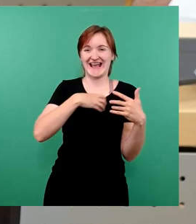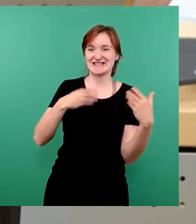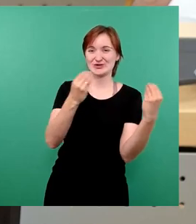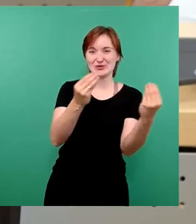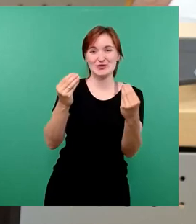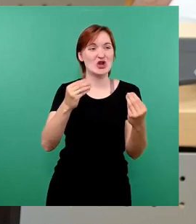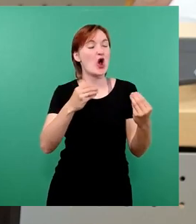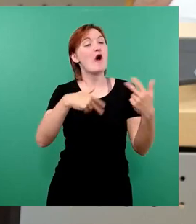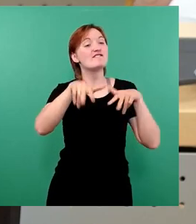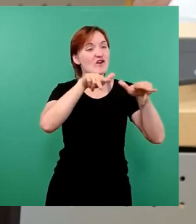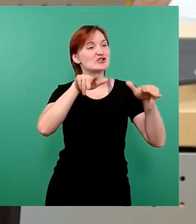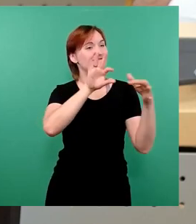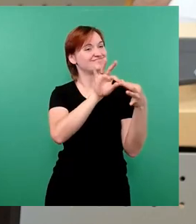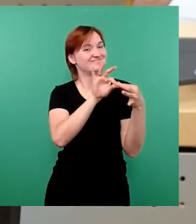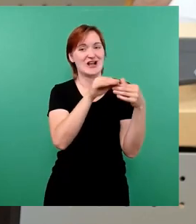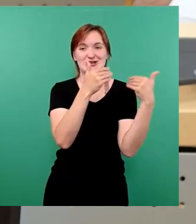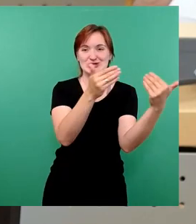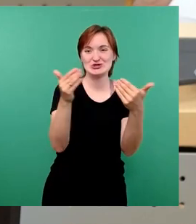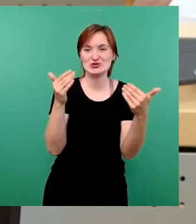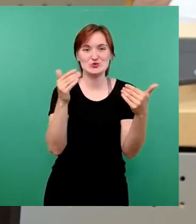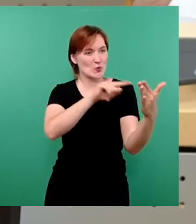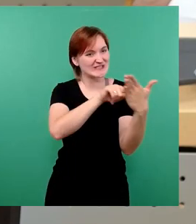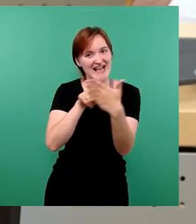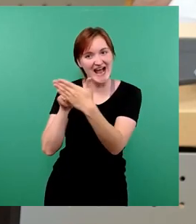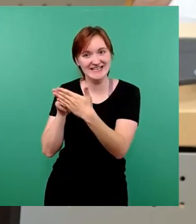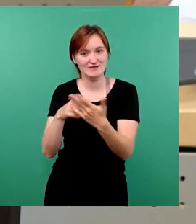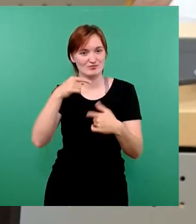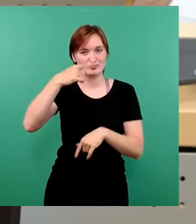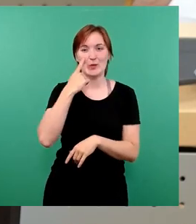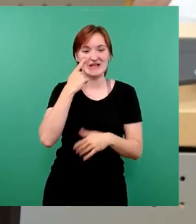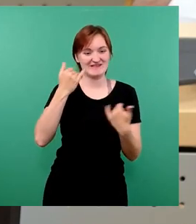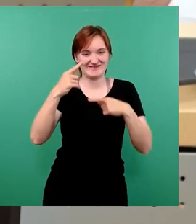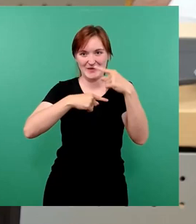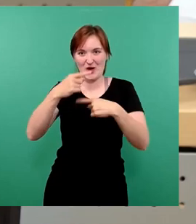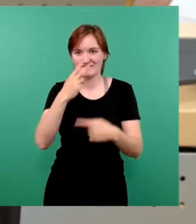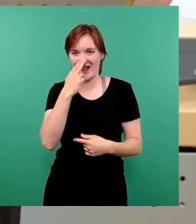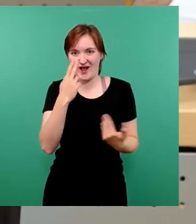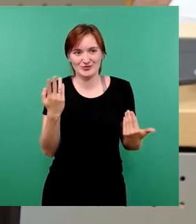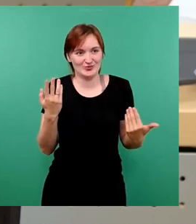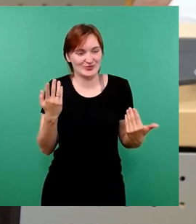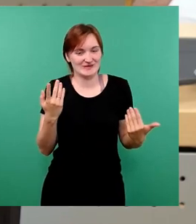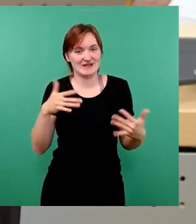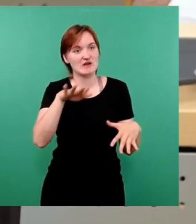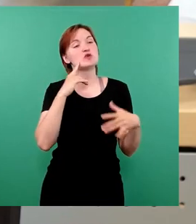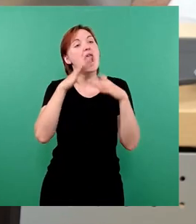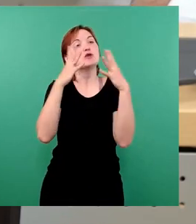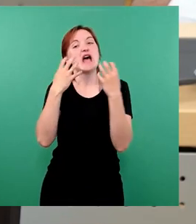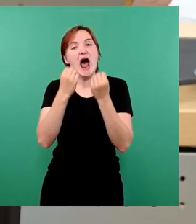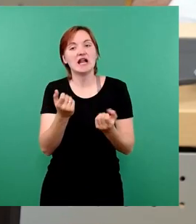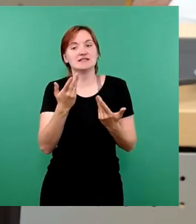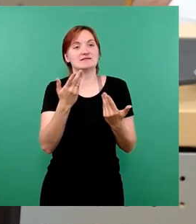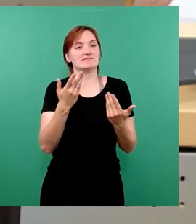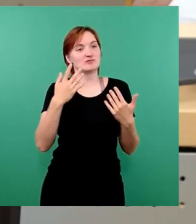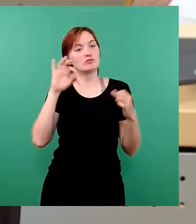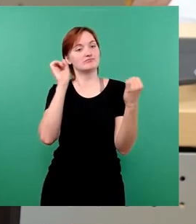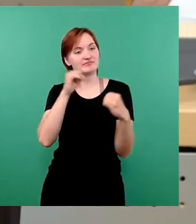Wirtschaft eigentlich sind, wie es zurzeit hier in dem Land läuft. Also, man hätte das sehen können, man hat so einen Haushalt beschlossen, und jetzt weint man